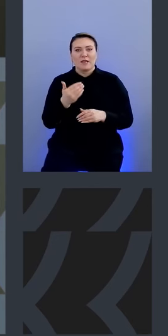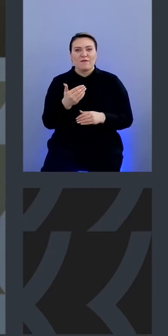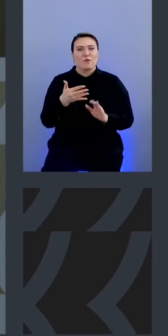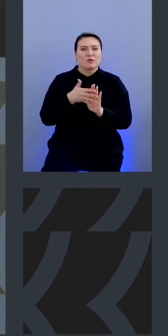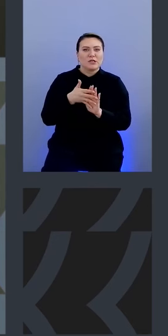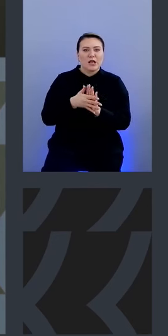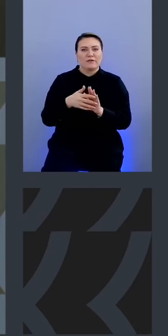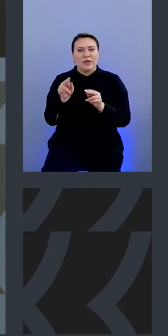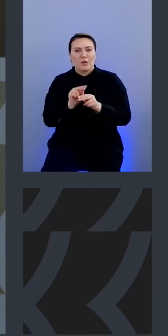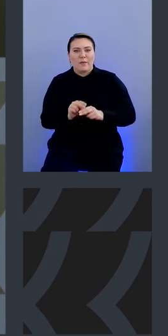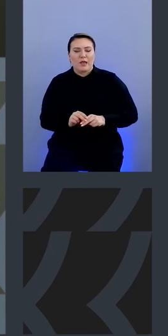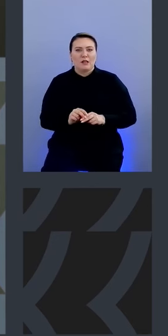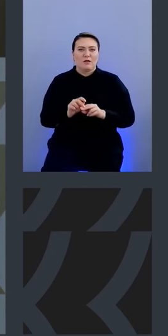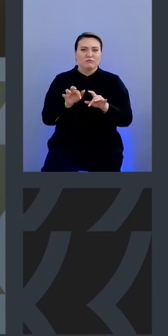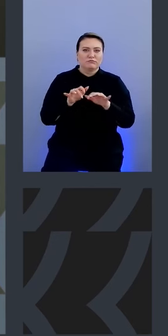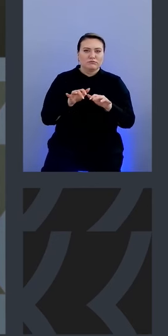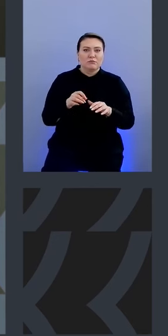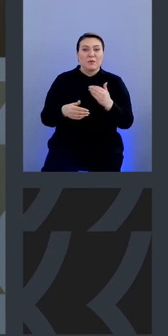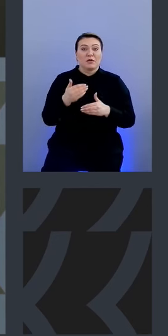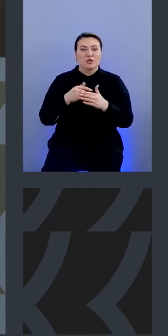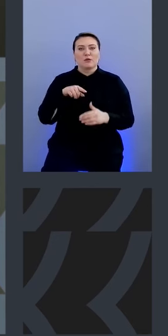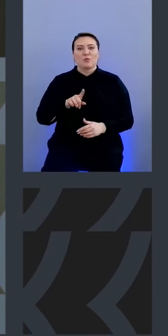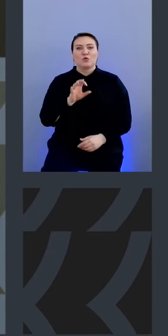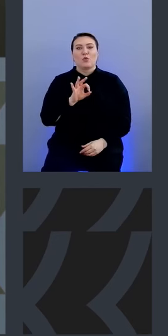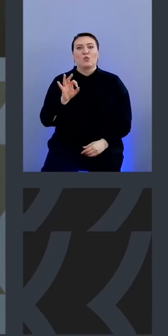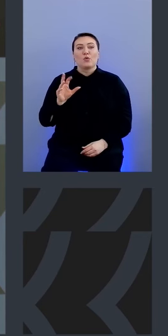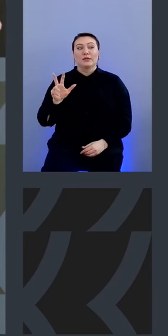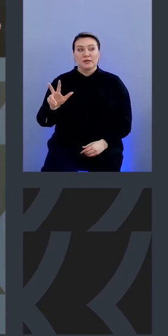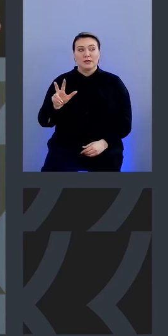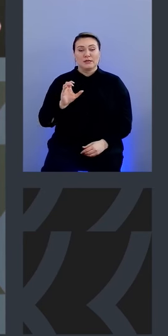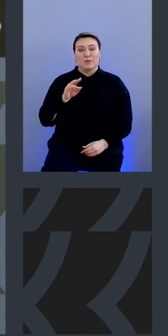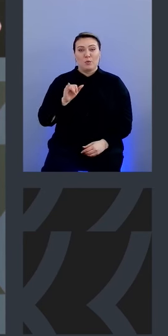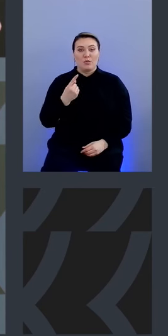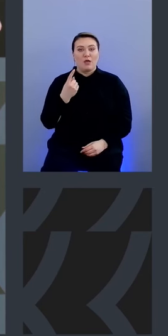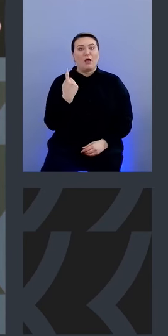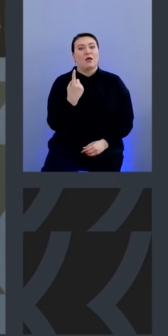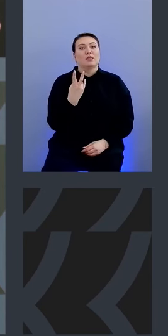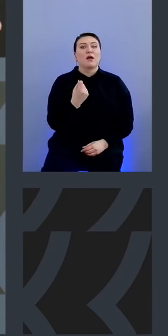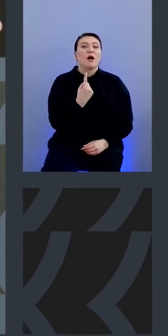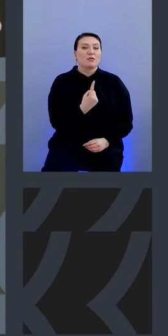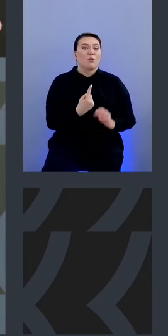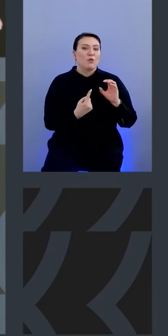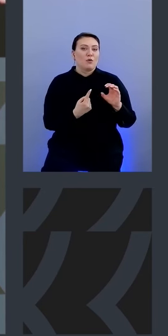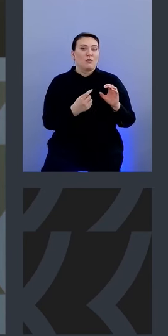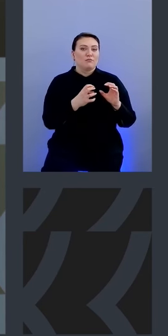исследования допила вот вы ну мы пришли к тому что ноль-ноль-три вот спу на одно ядро то есть это практически